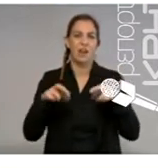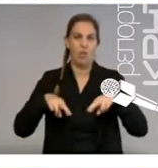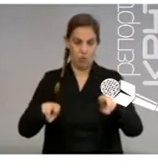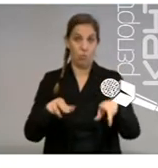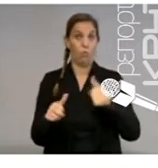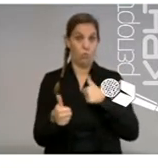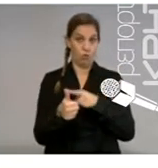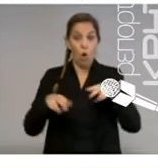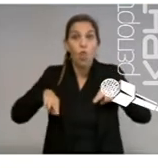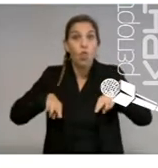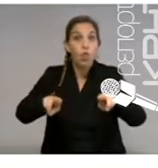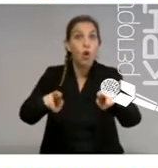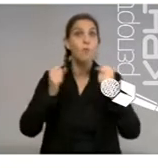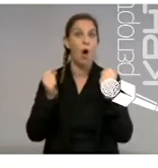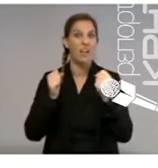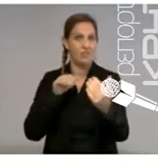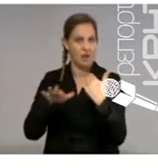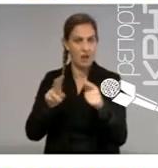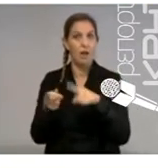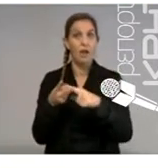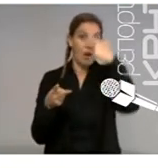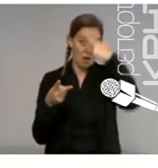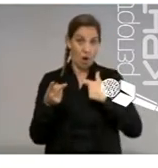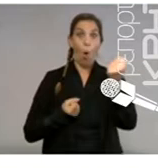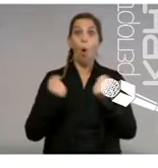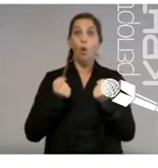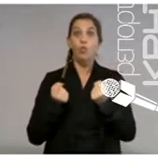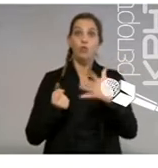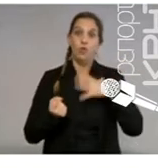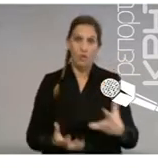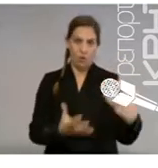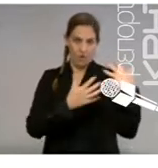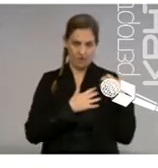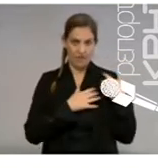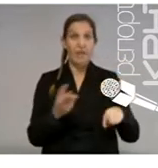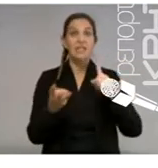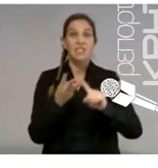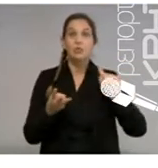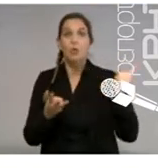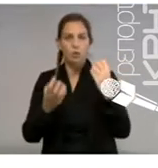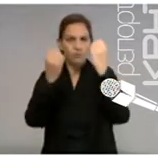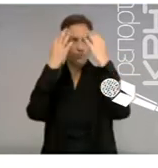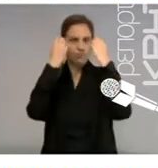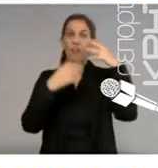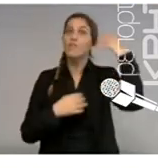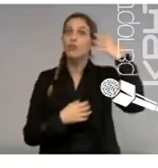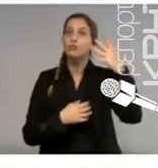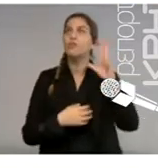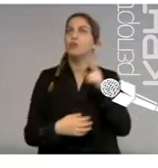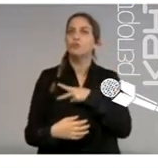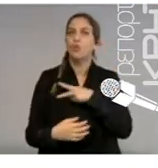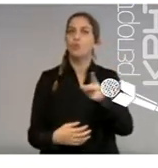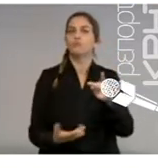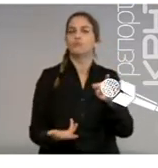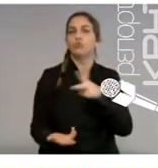δρόμους, θέλουμε υπεύθυνους οδηγούς, θέλουμε να έχουμε κυκλοφοριακή παιδεία και θέλουμε να έχουμε δίκαιους